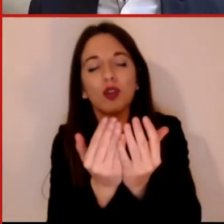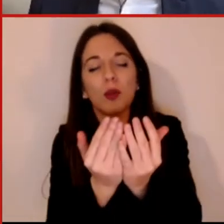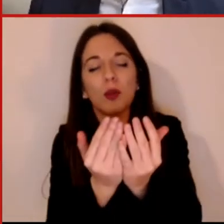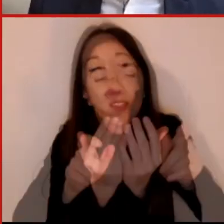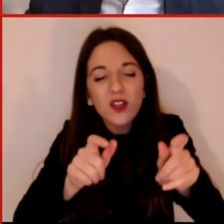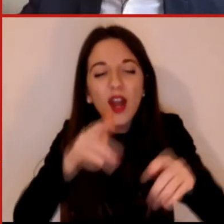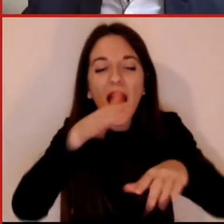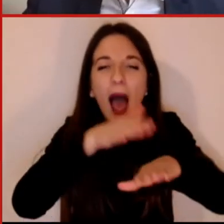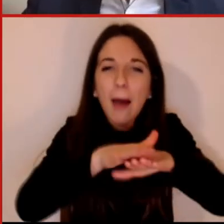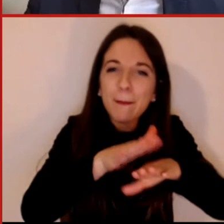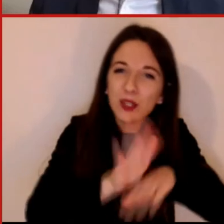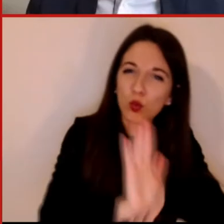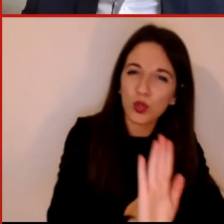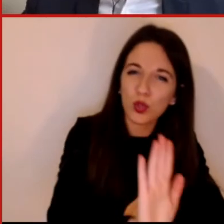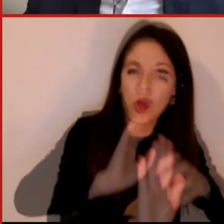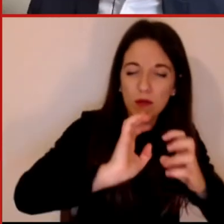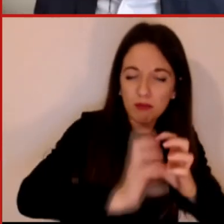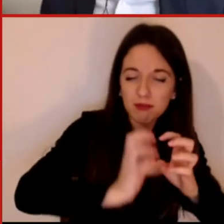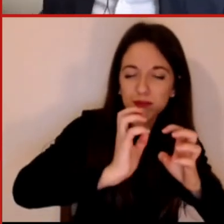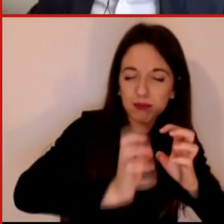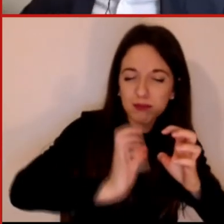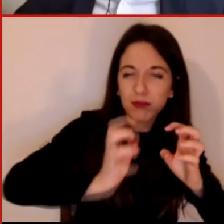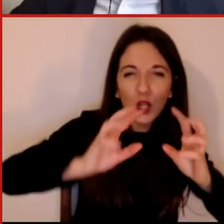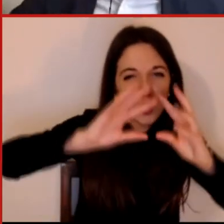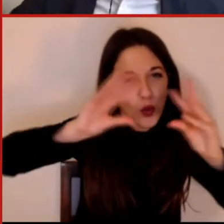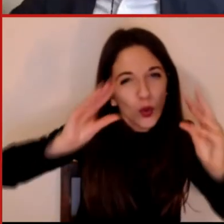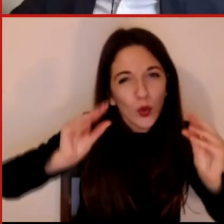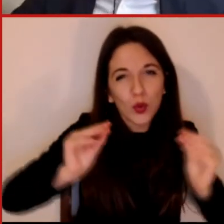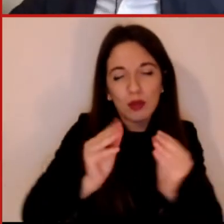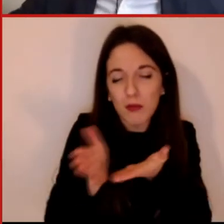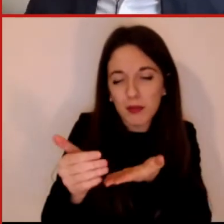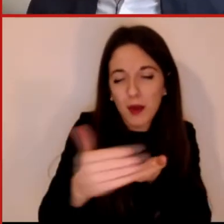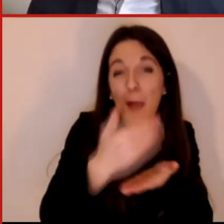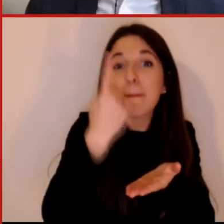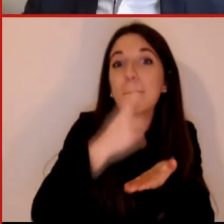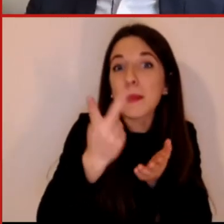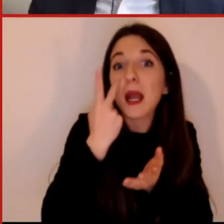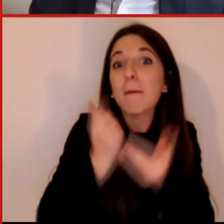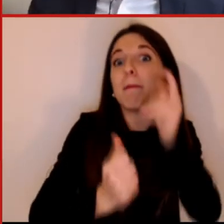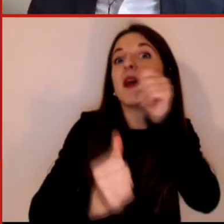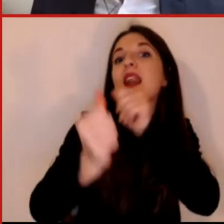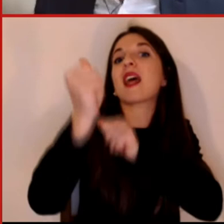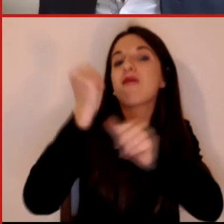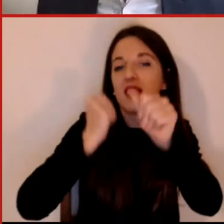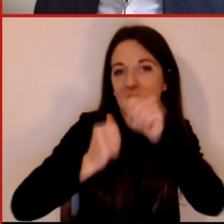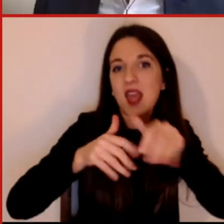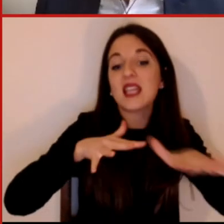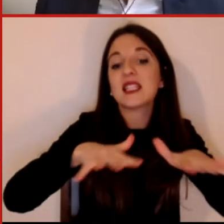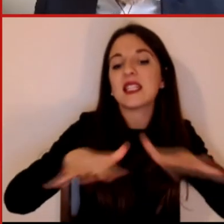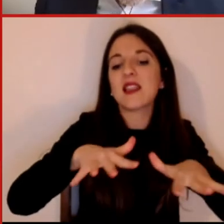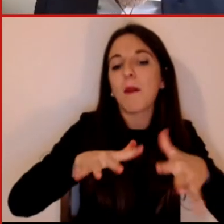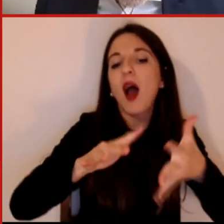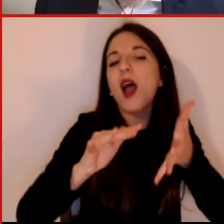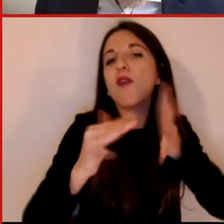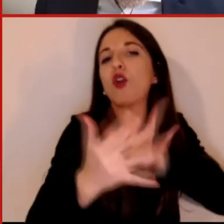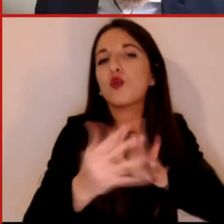permettono di poi di proiettare qual è l'evoluzione del sistema e qual è l'evoluzione delle quantità che a